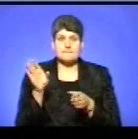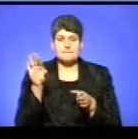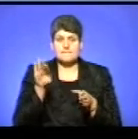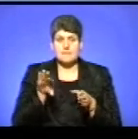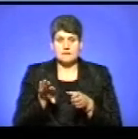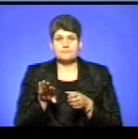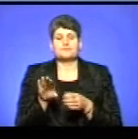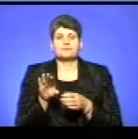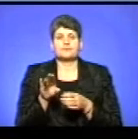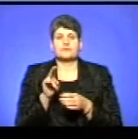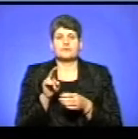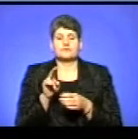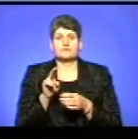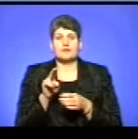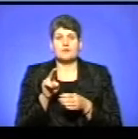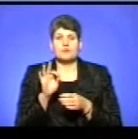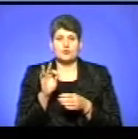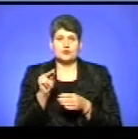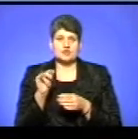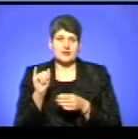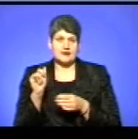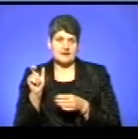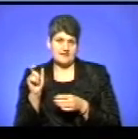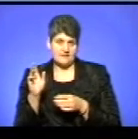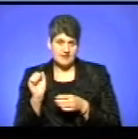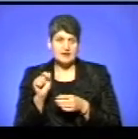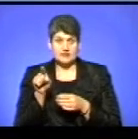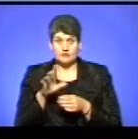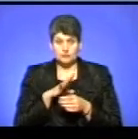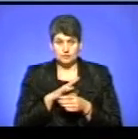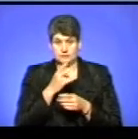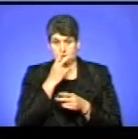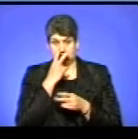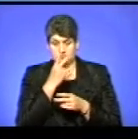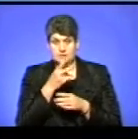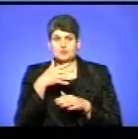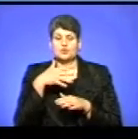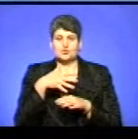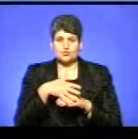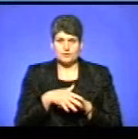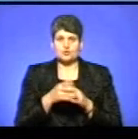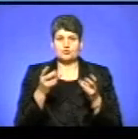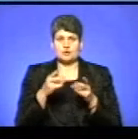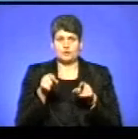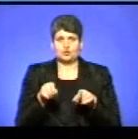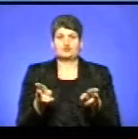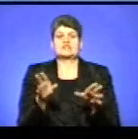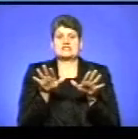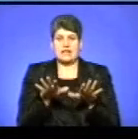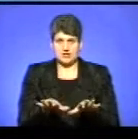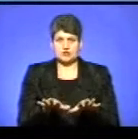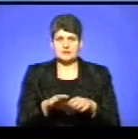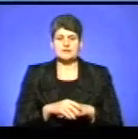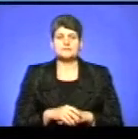Почаїва, і там було їм ведіння, вони зрозуміли, що потрібно тут залишатися.